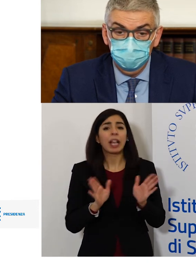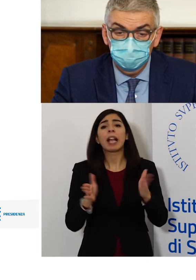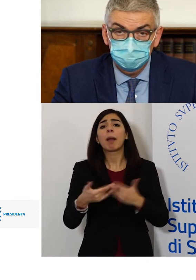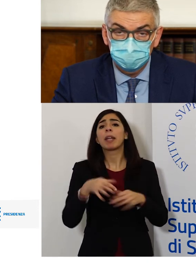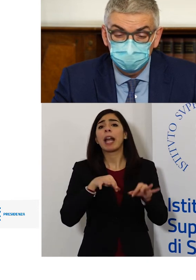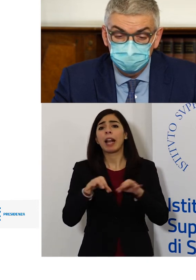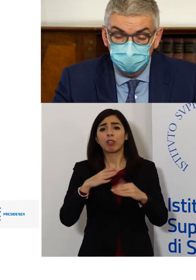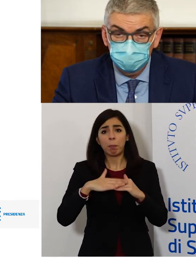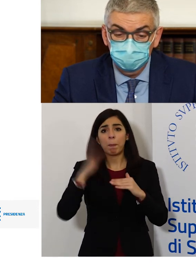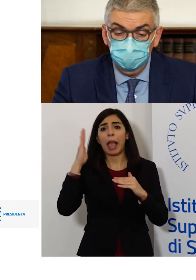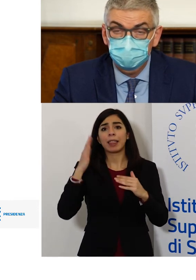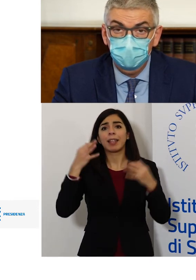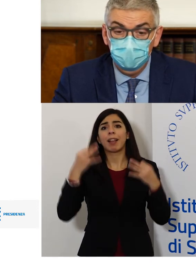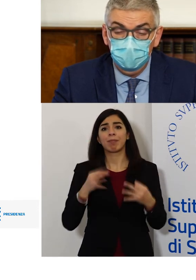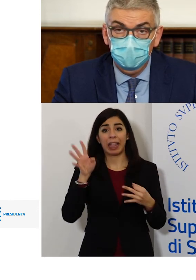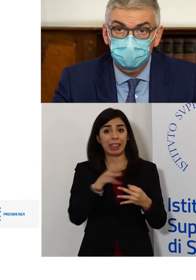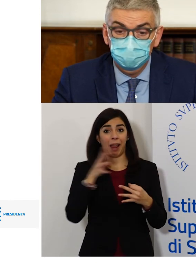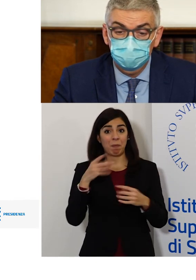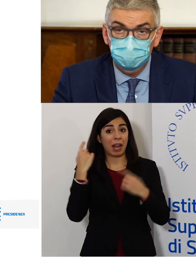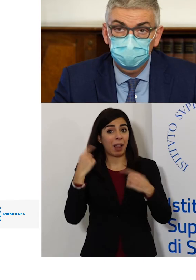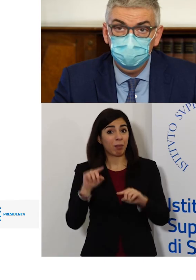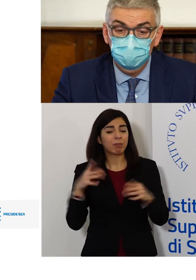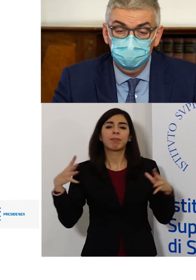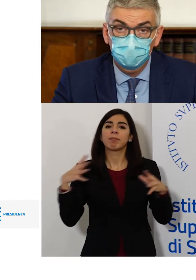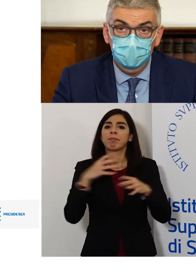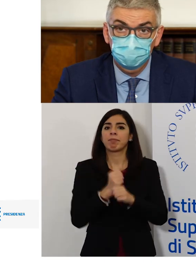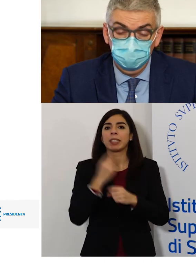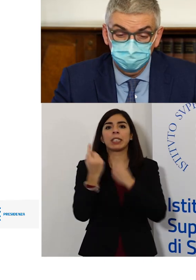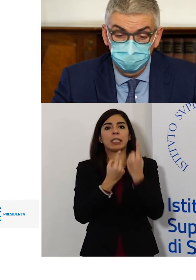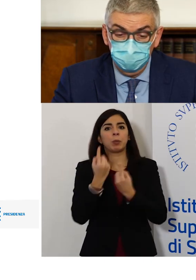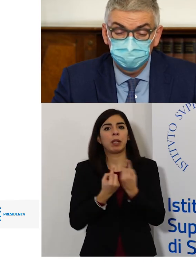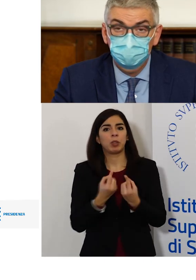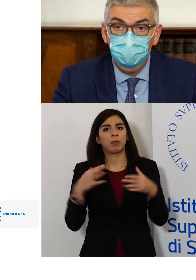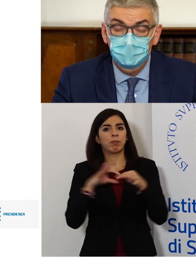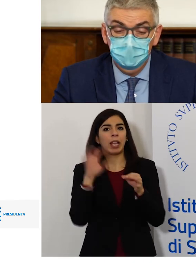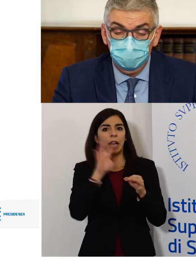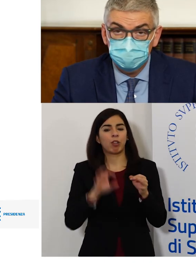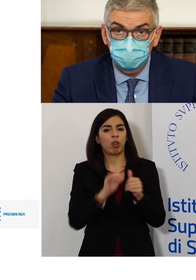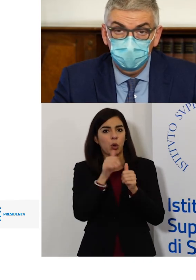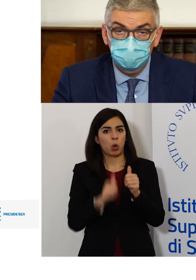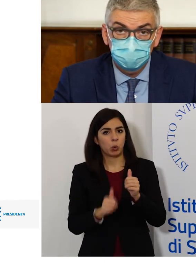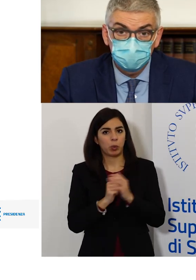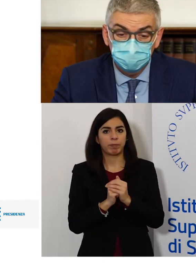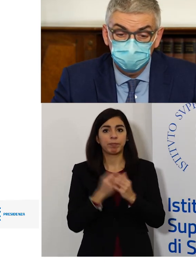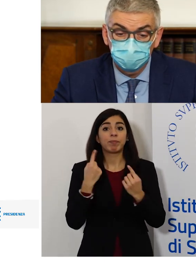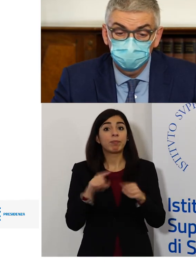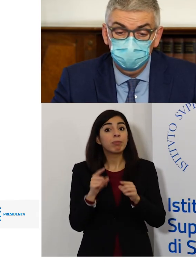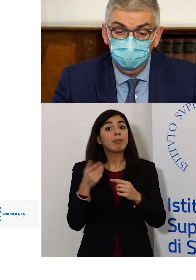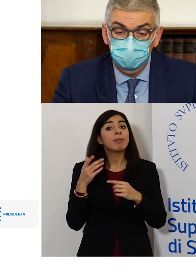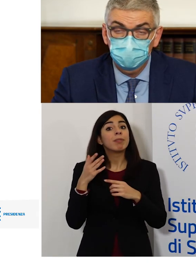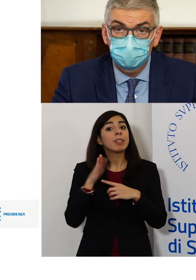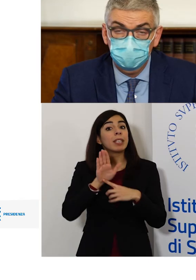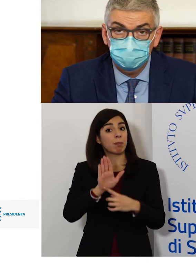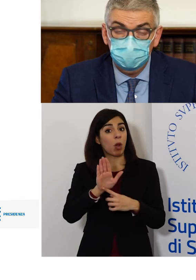sintetizzato nella tabella che vedete il quadro regione per regione, da questa tabella si evince